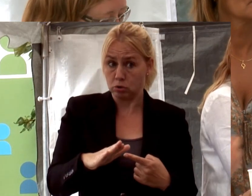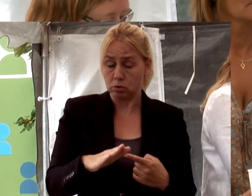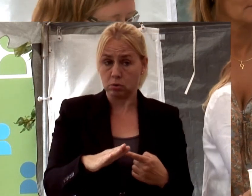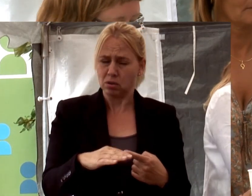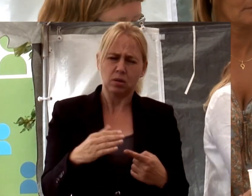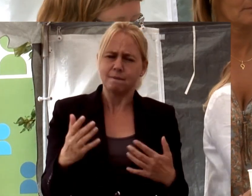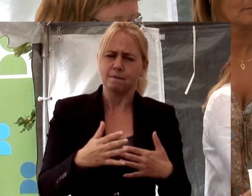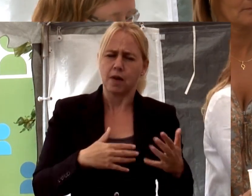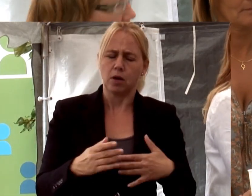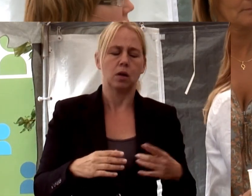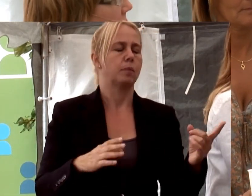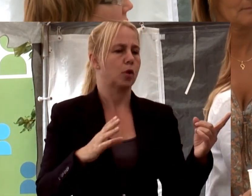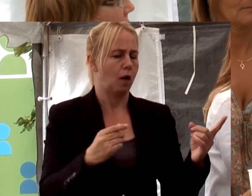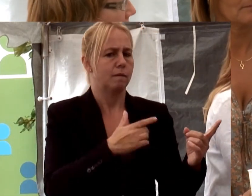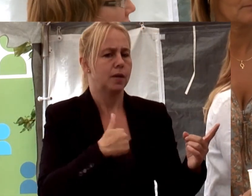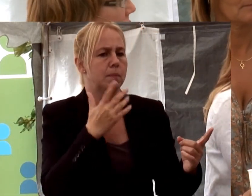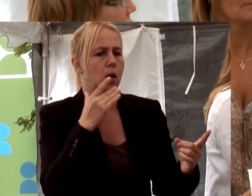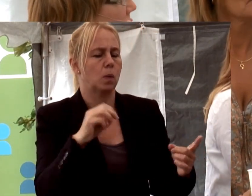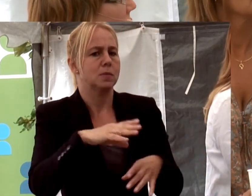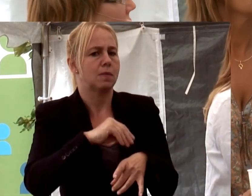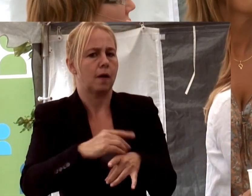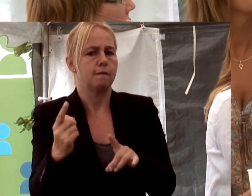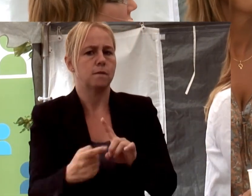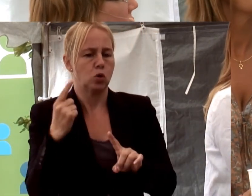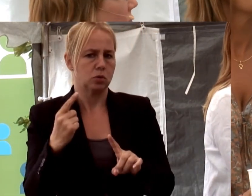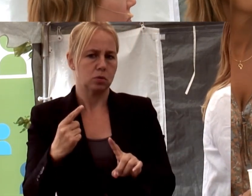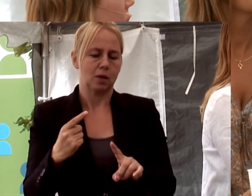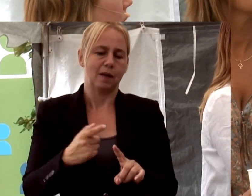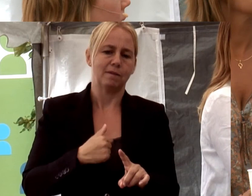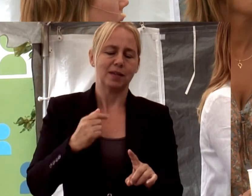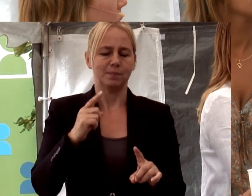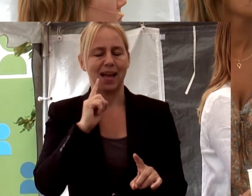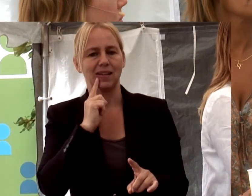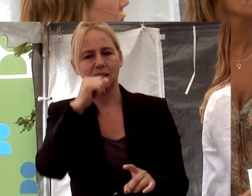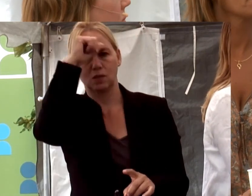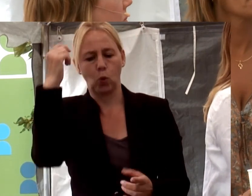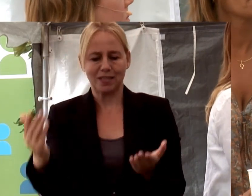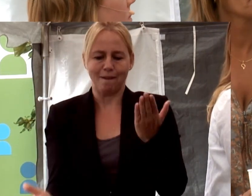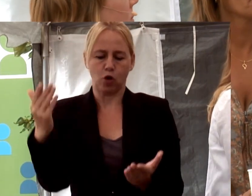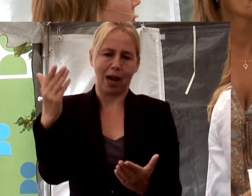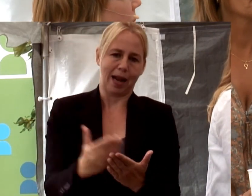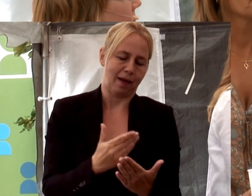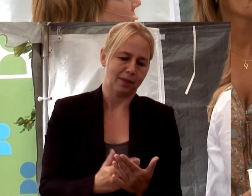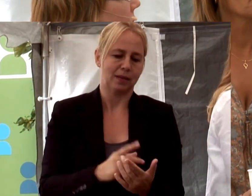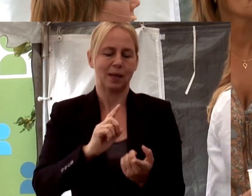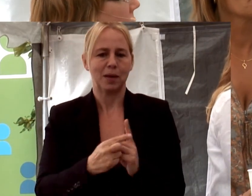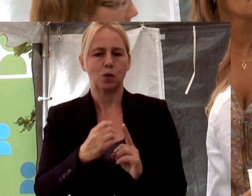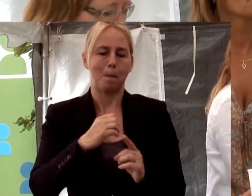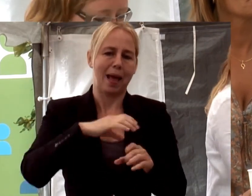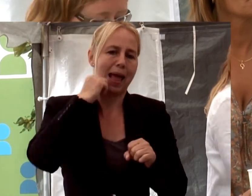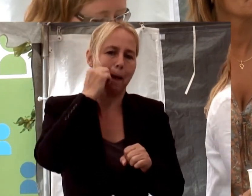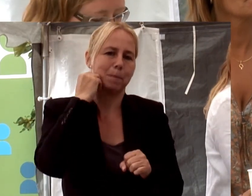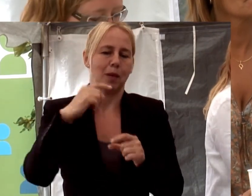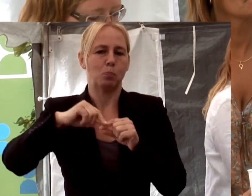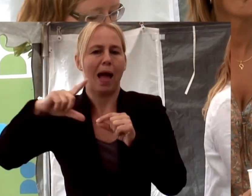kan ta Sverige först. Precis som du säger så verkar vi. Det är alltid svårt att jämföra länder, för det blir ofta äpplen och päror. Men